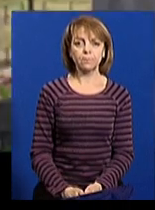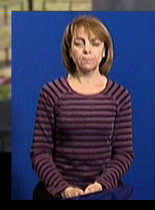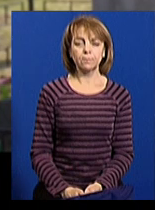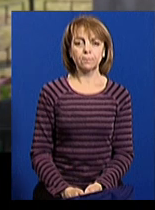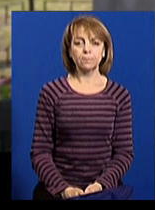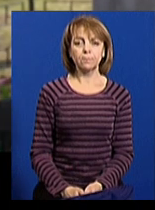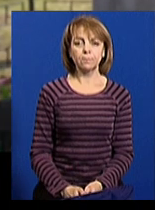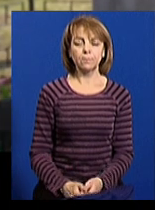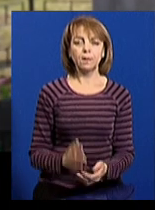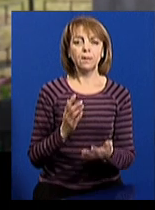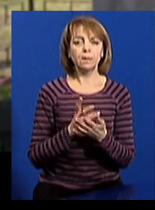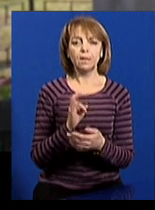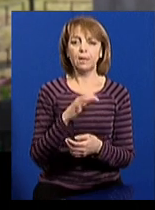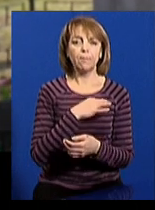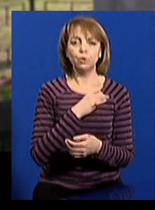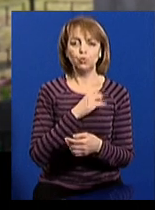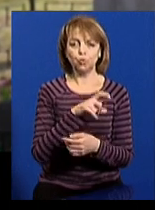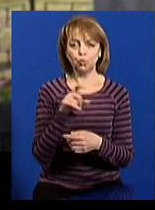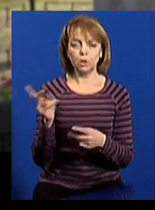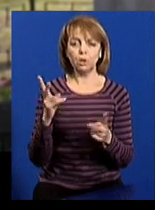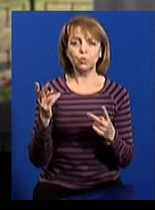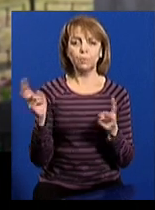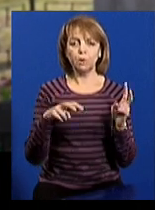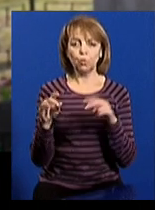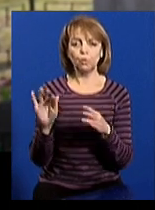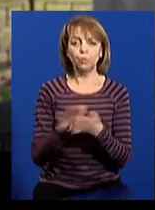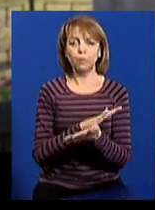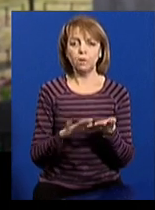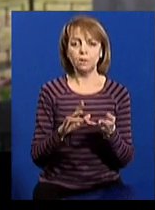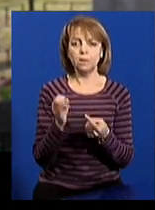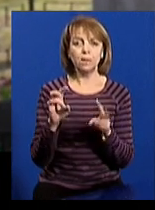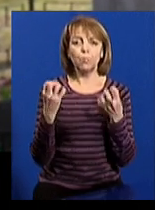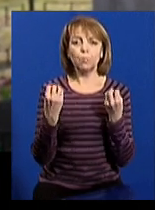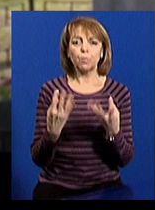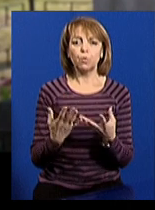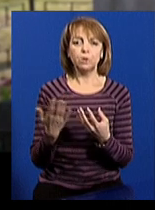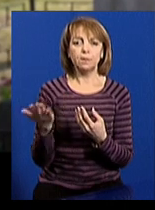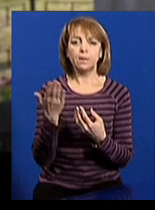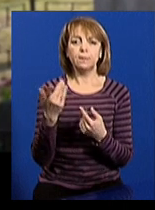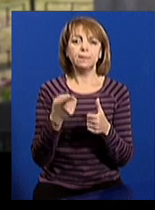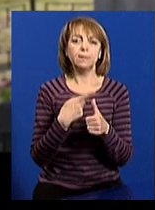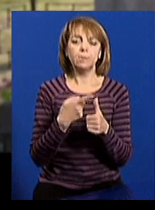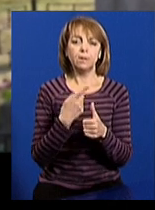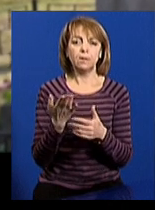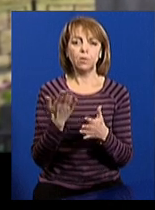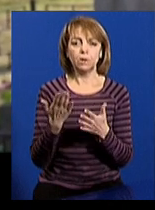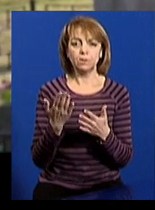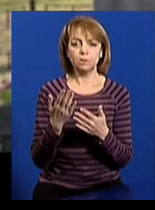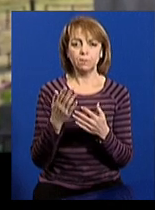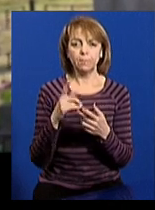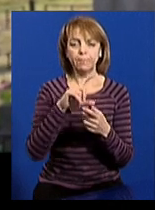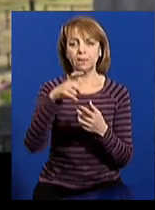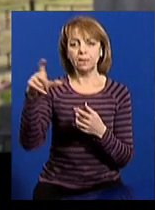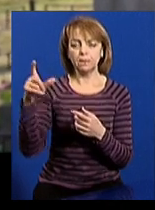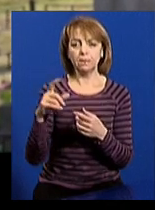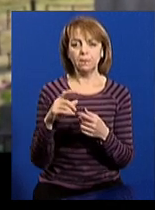Є небайдужі люди, які приходять і прибирають. яких це не просто якісь імена на якихось плитах,